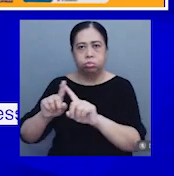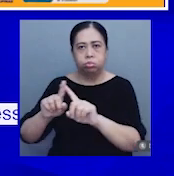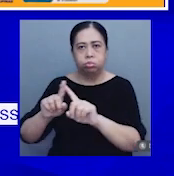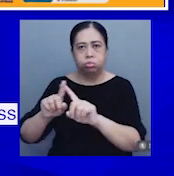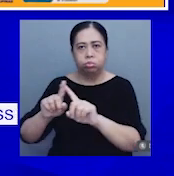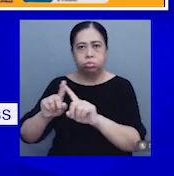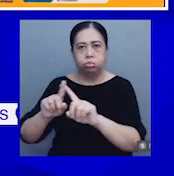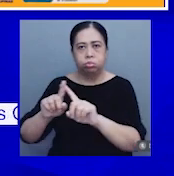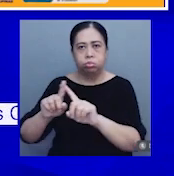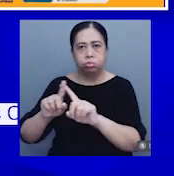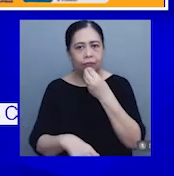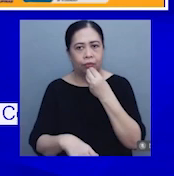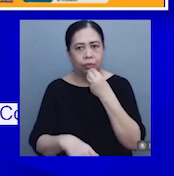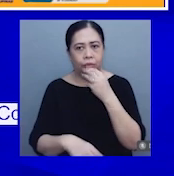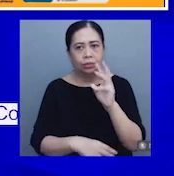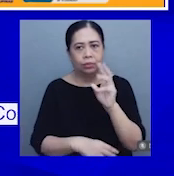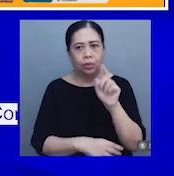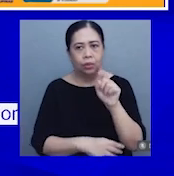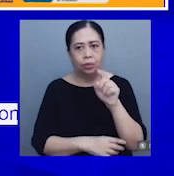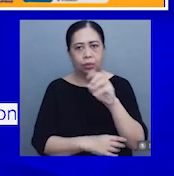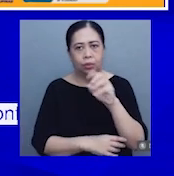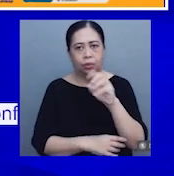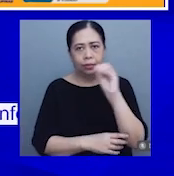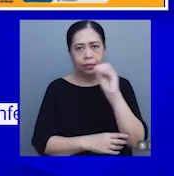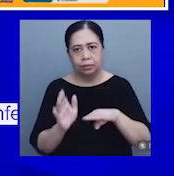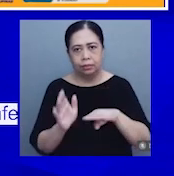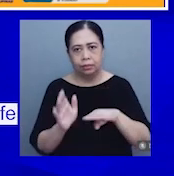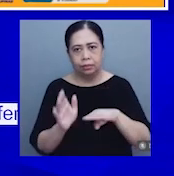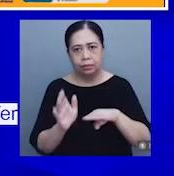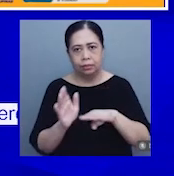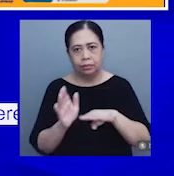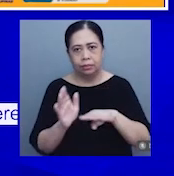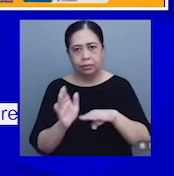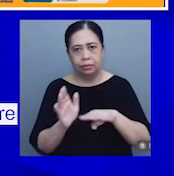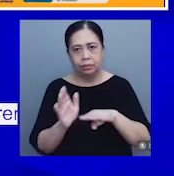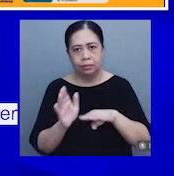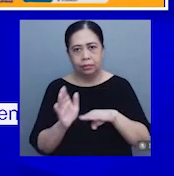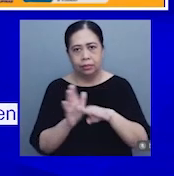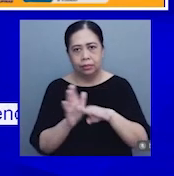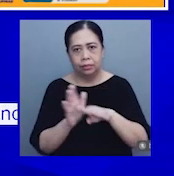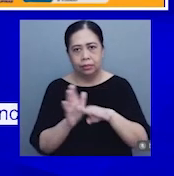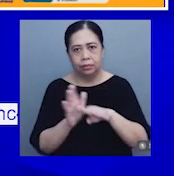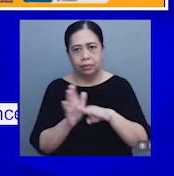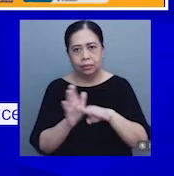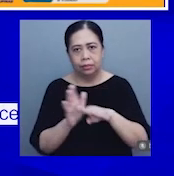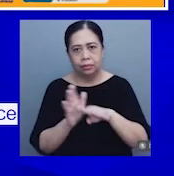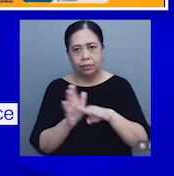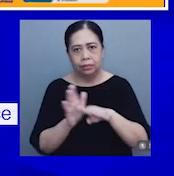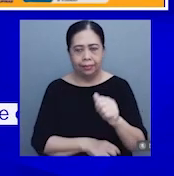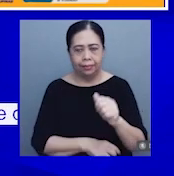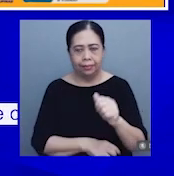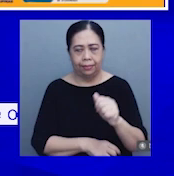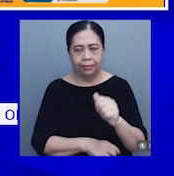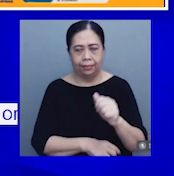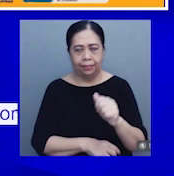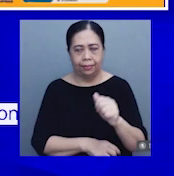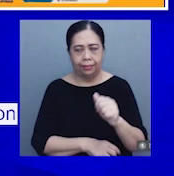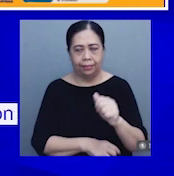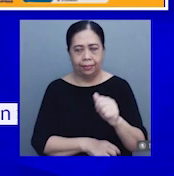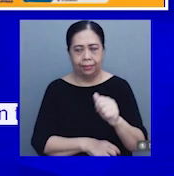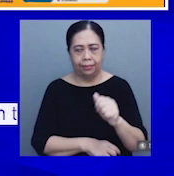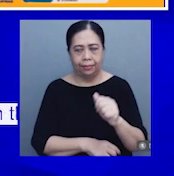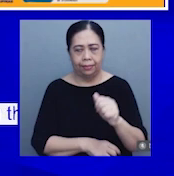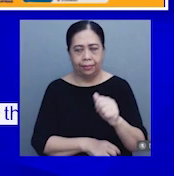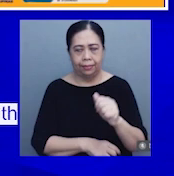6.1% inflation tulad ng tilapia. Ang pangalawang commodity group na may pinakamalaking ambag sa pangkalatang